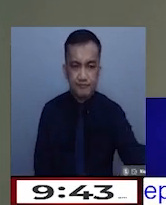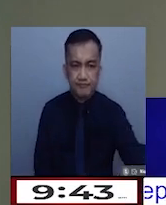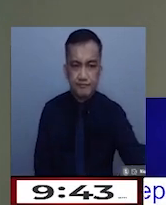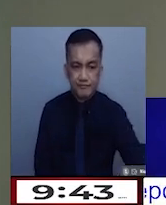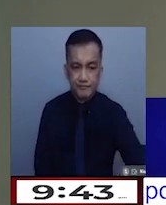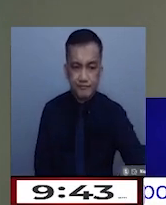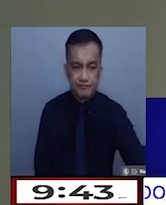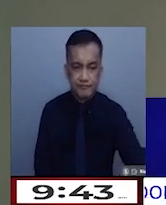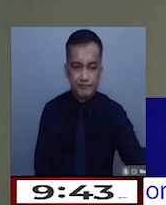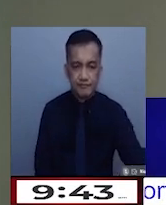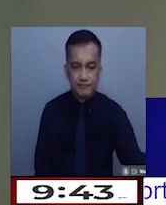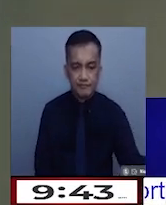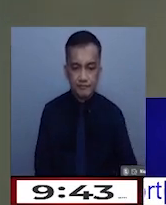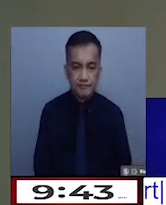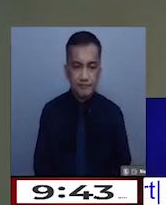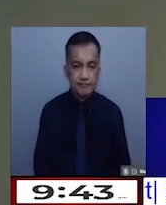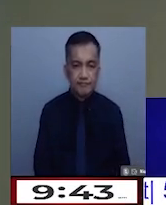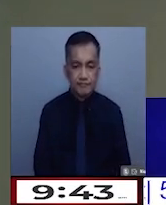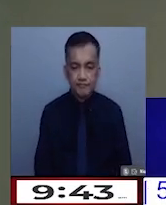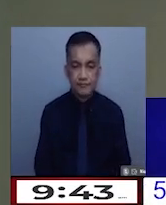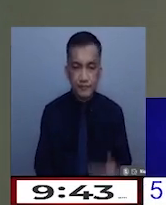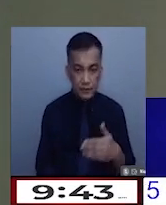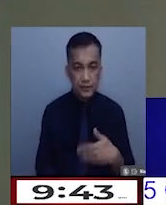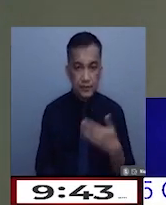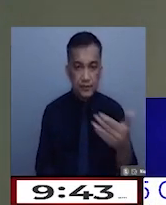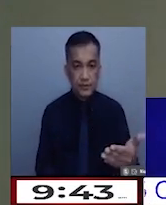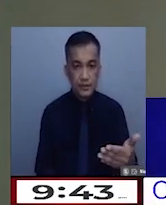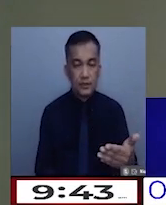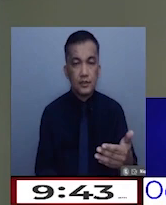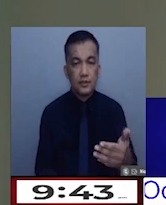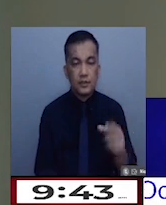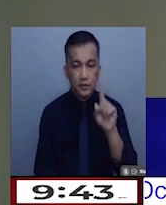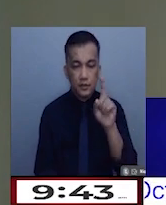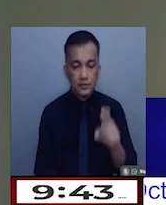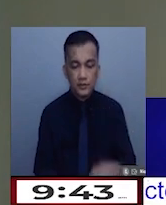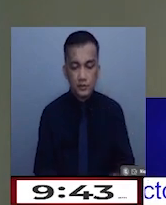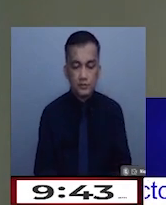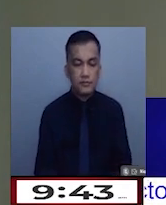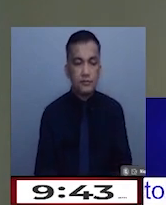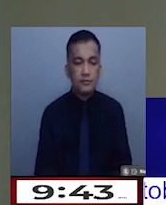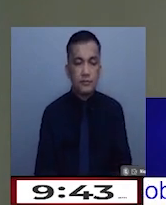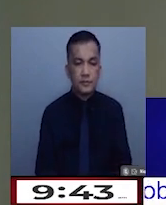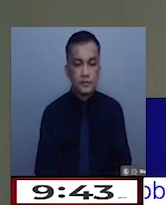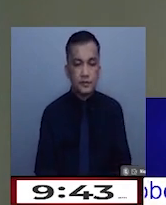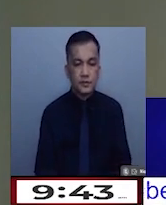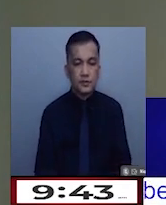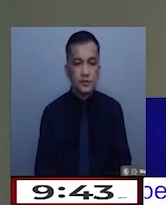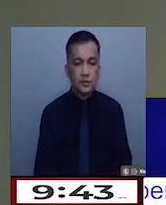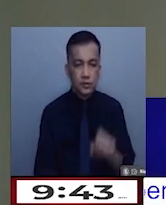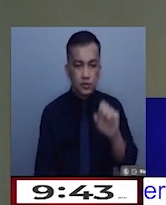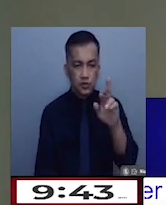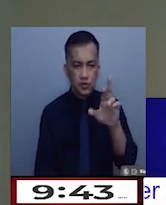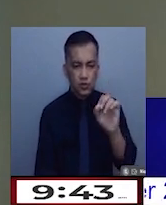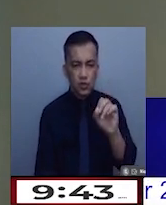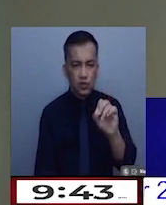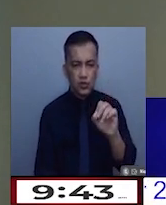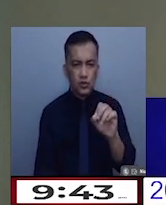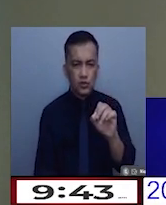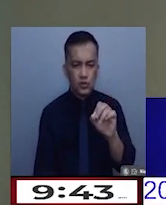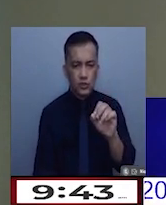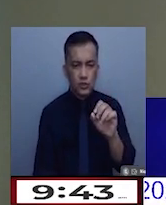Okay, we have another question here online from Eurotv News, Ms. Crisa